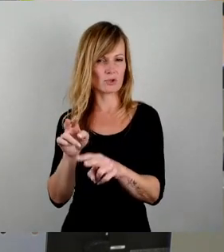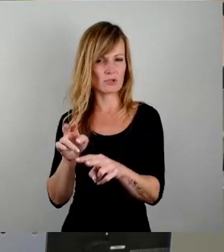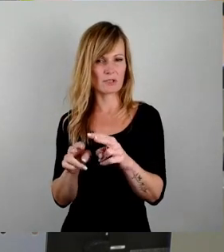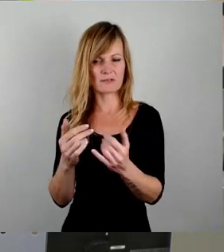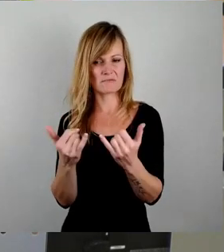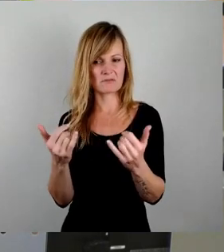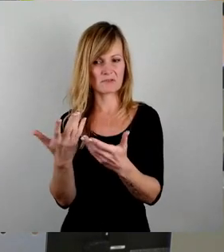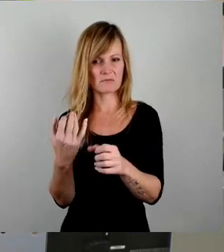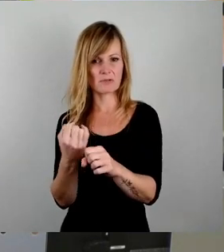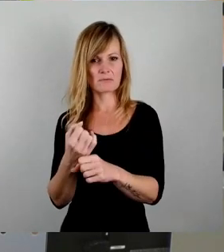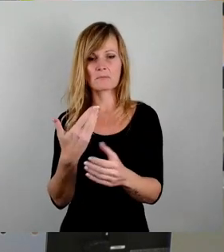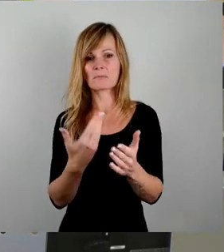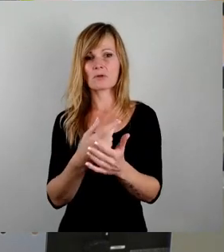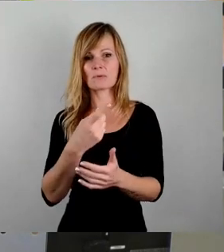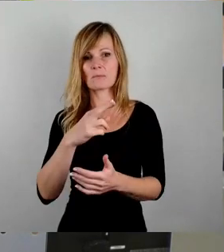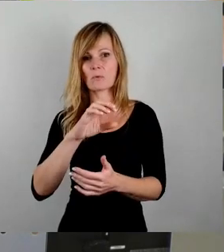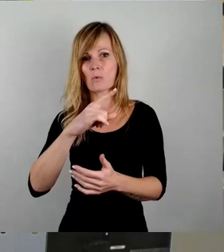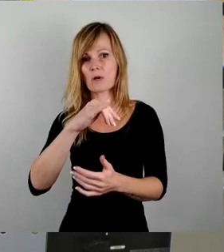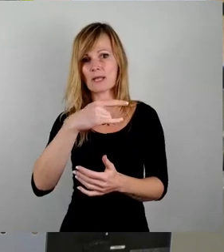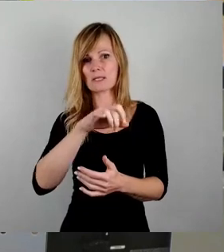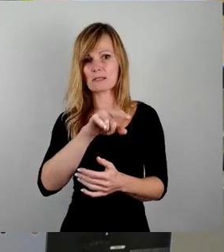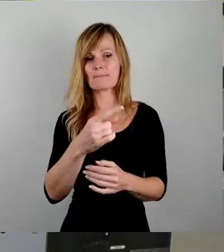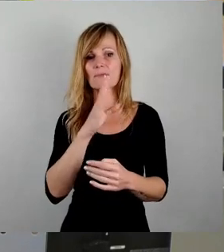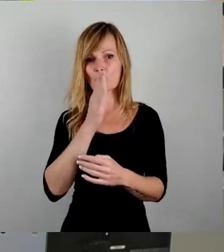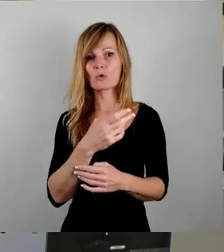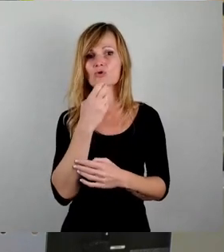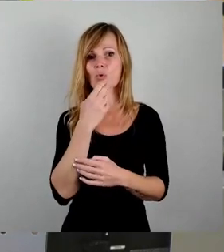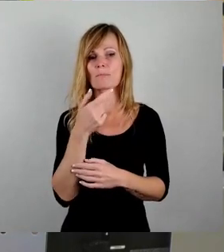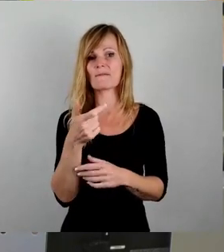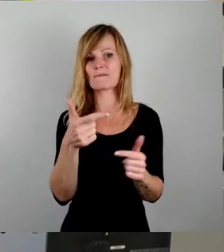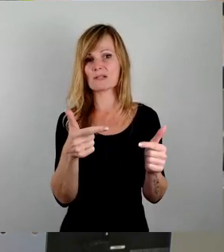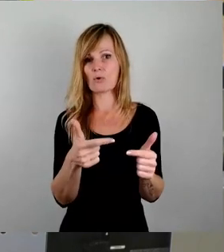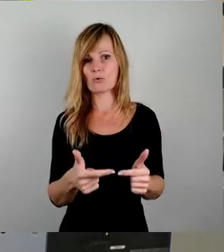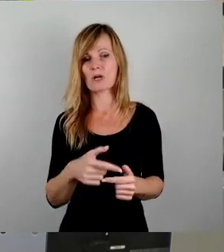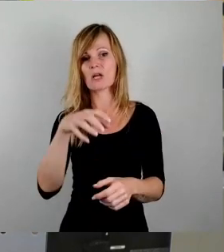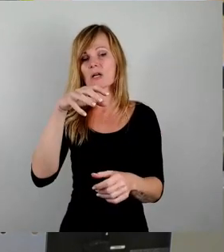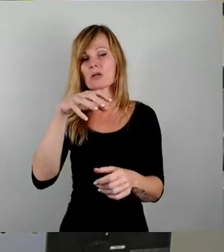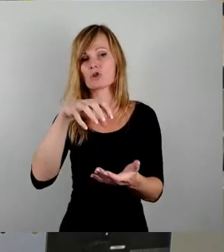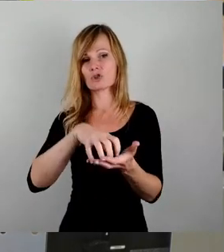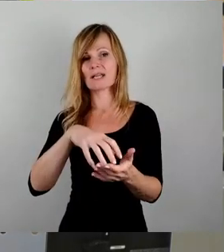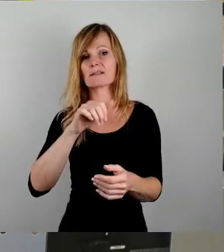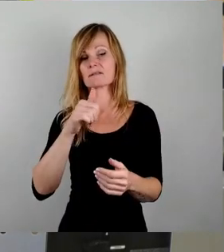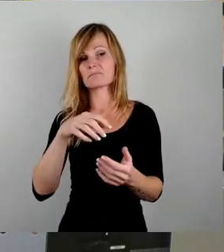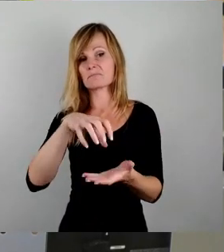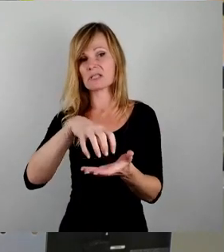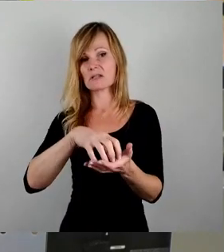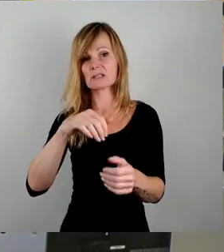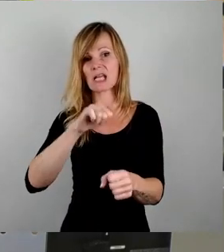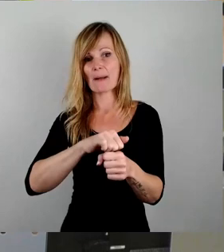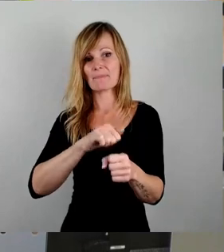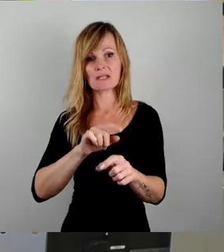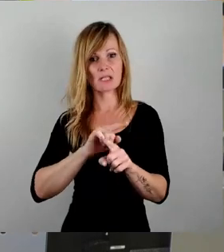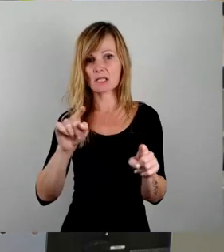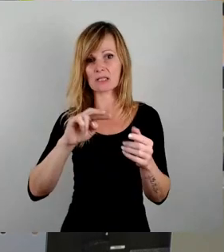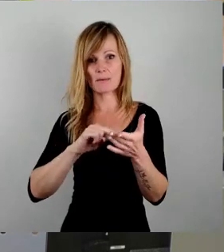Im Bereich Prolis beispielsweise wissen wir, dass in der Notstromversorgung des Stadtbezirksamtes nicht geplant, nicht realisiert ist. Und gerade im